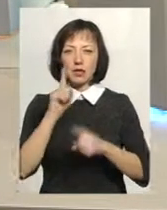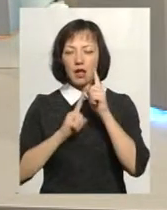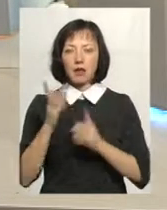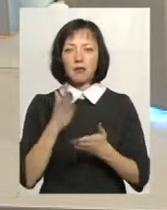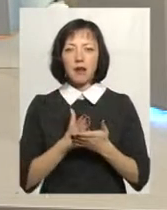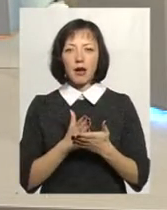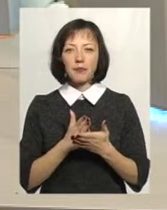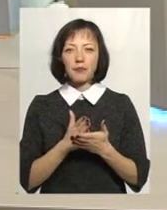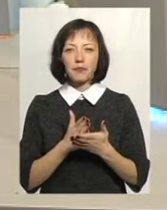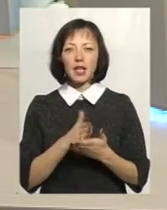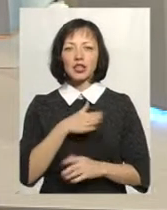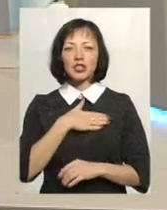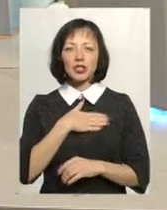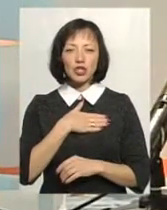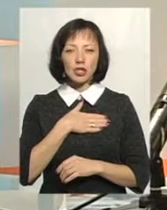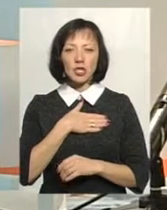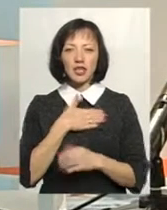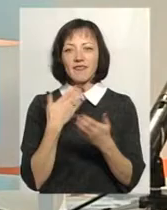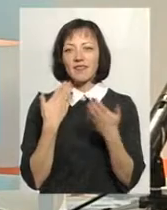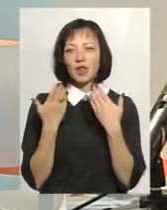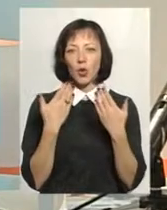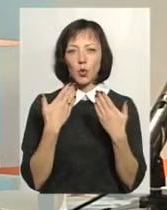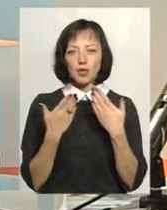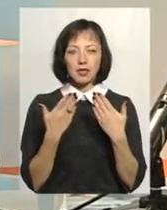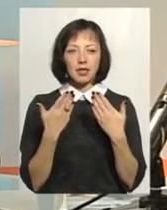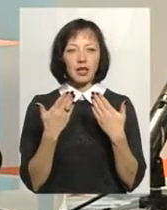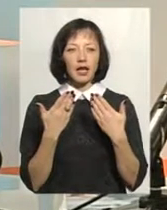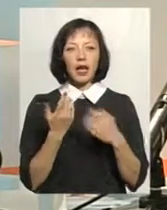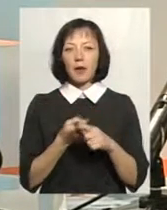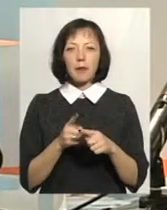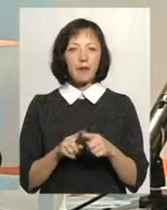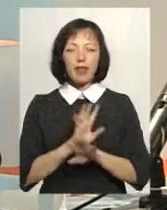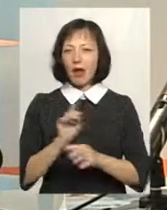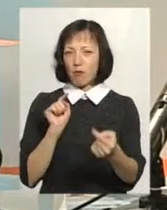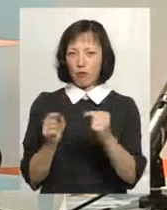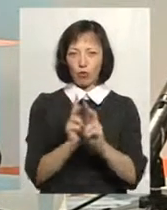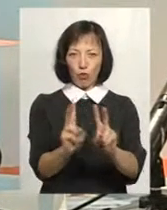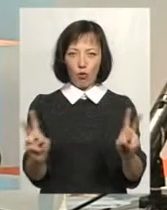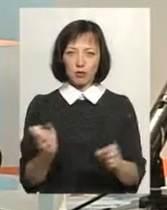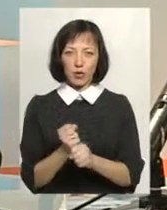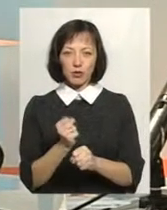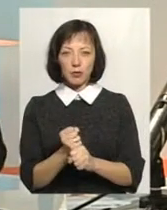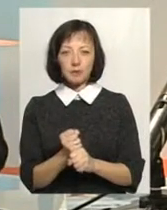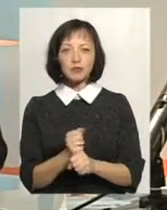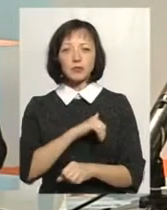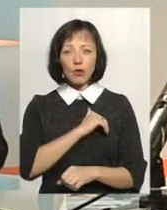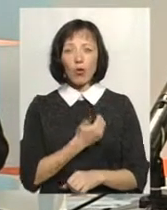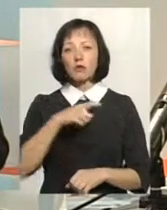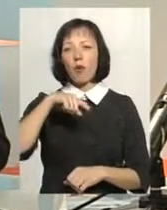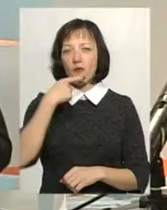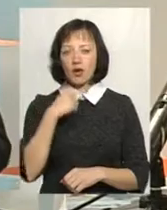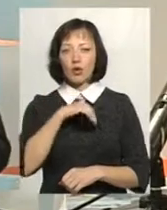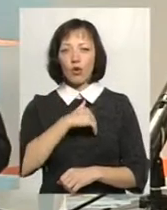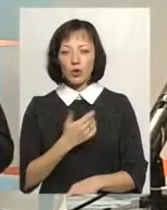маємо такі щирі відносини. І тому ми не проти когось про цю. Хочемо говорити і